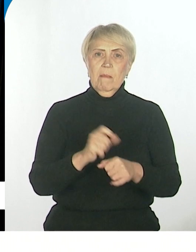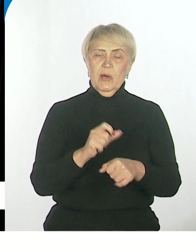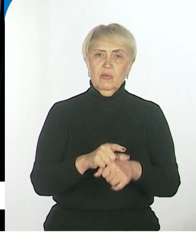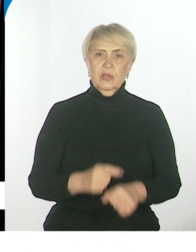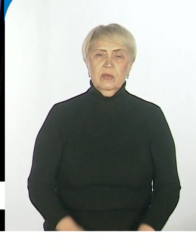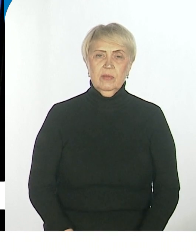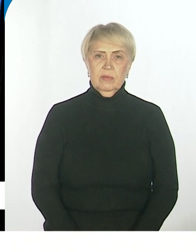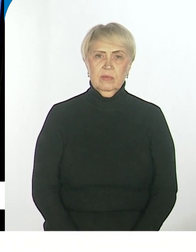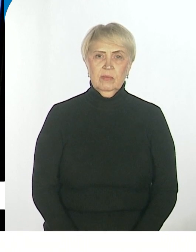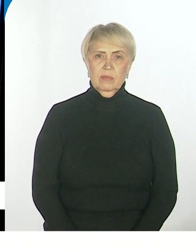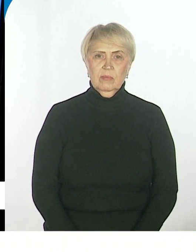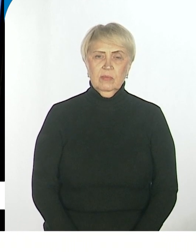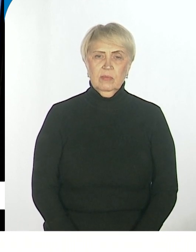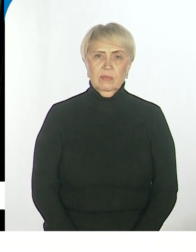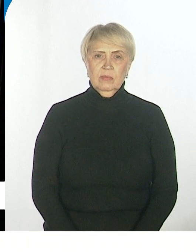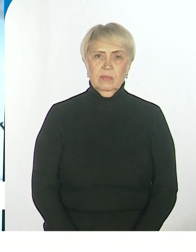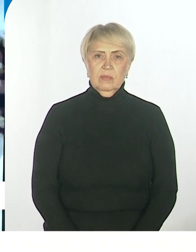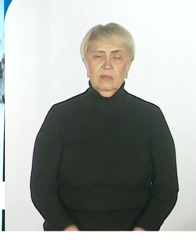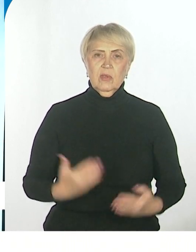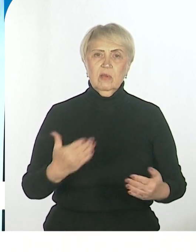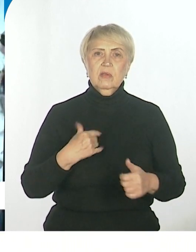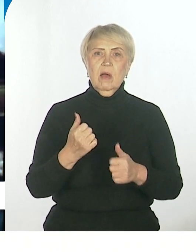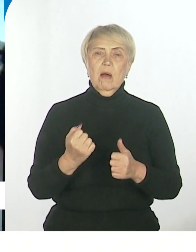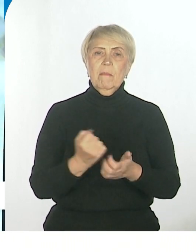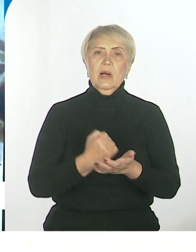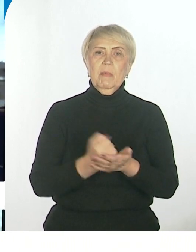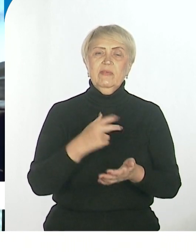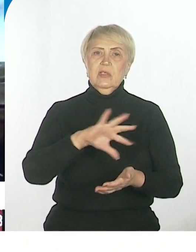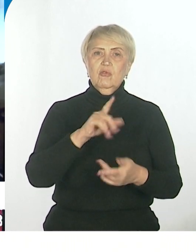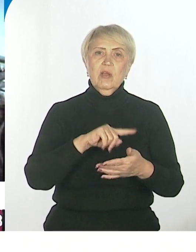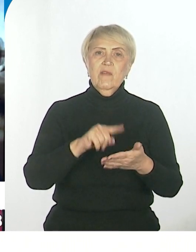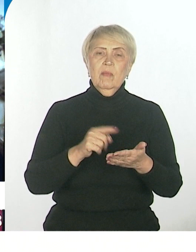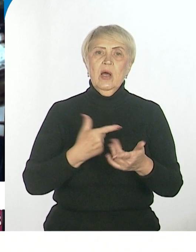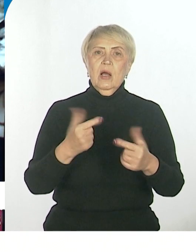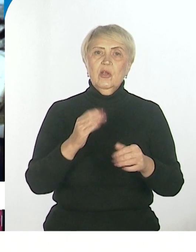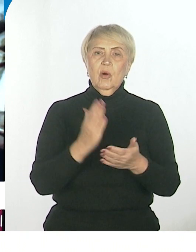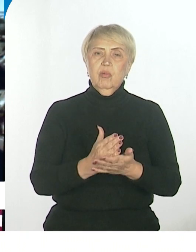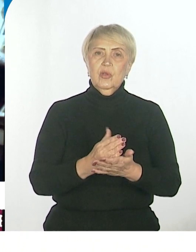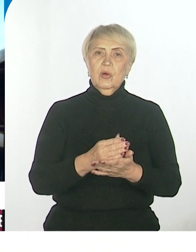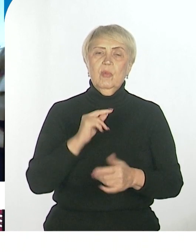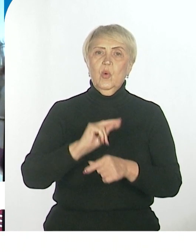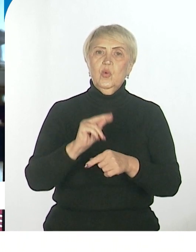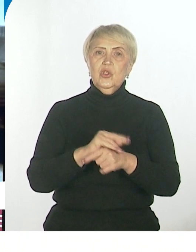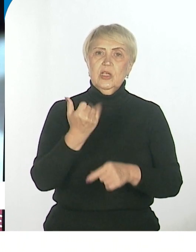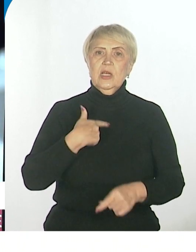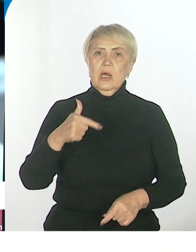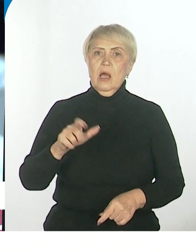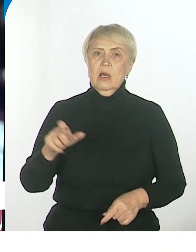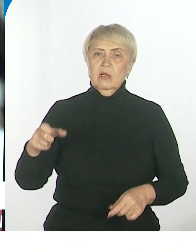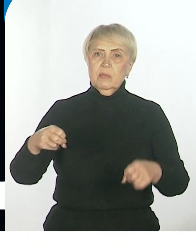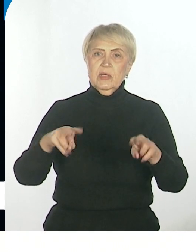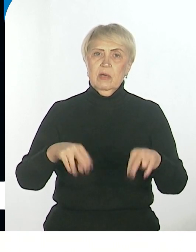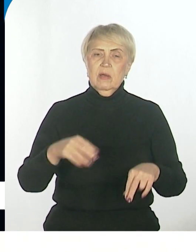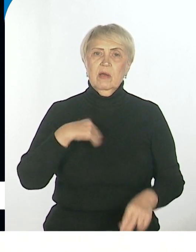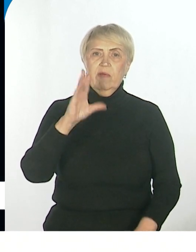субъекта даны. Сейчас вот прорабатывается вопрос, где мы будем готовить и гражданских специалистов в том числе. Ну, все знают,